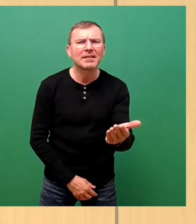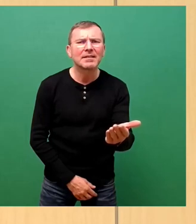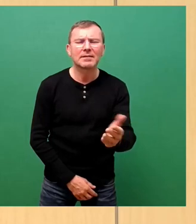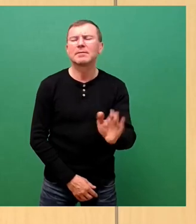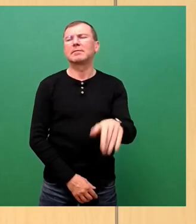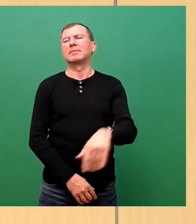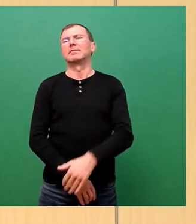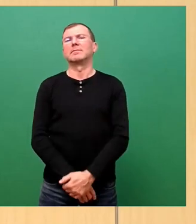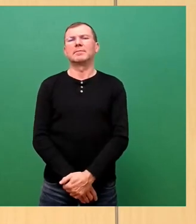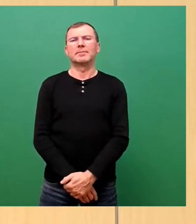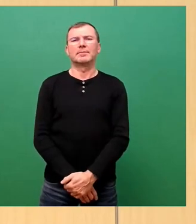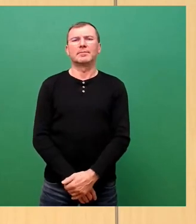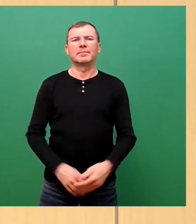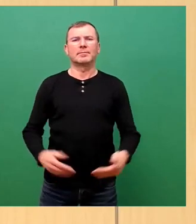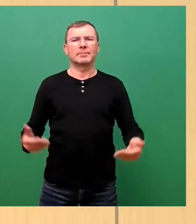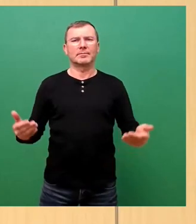So,